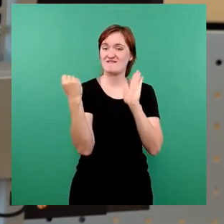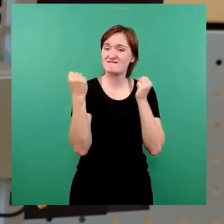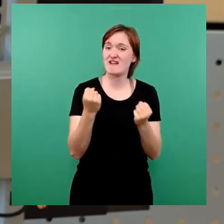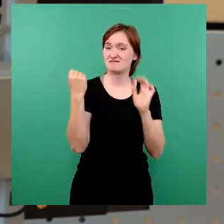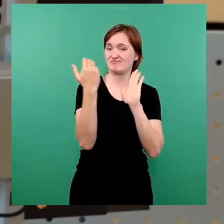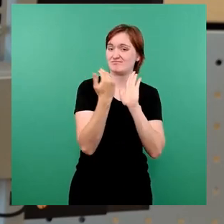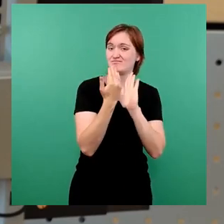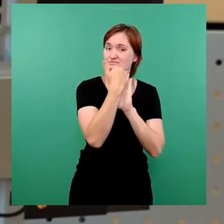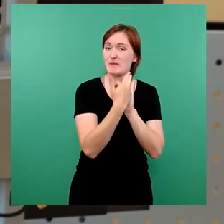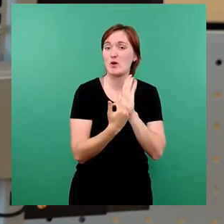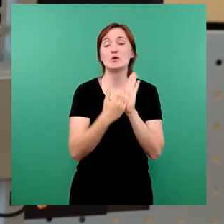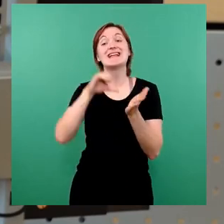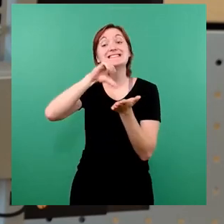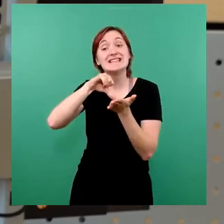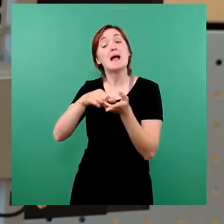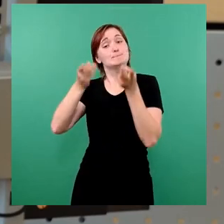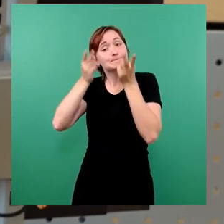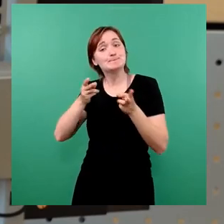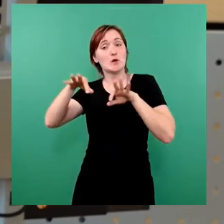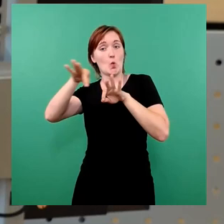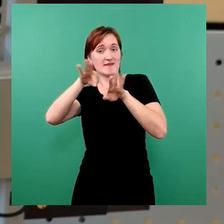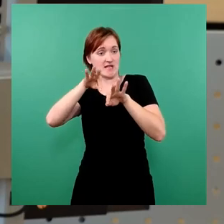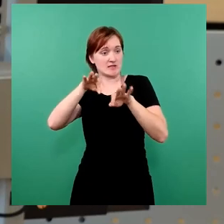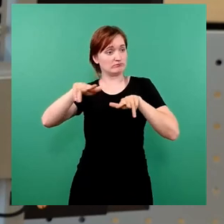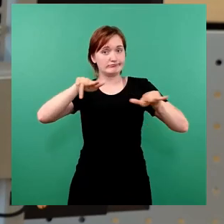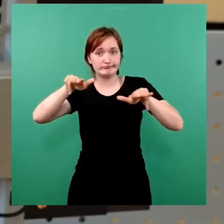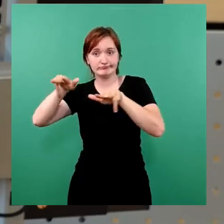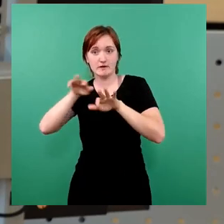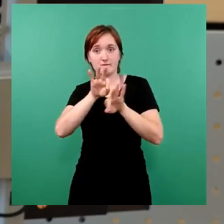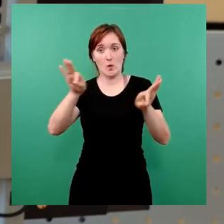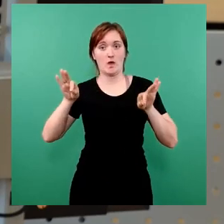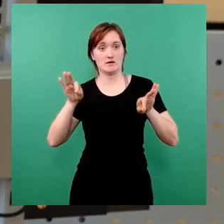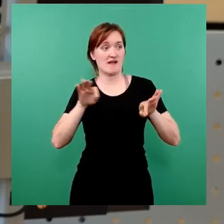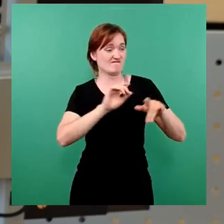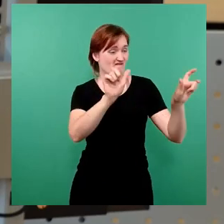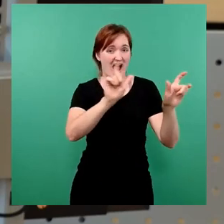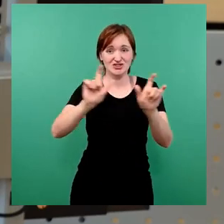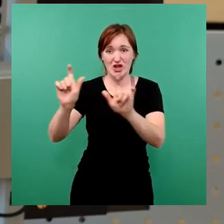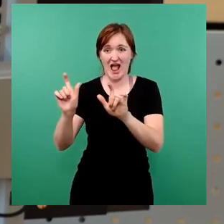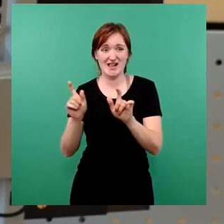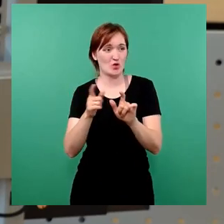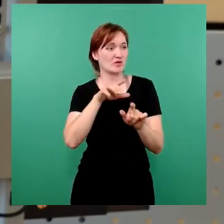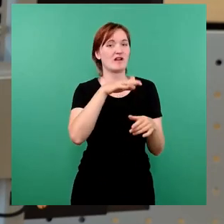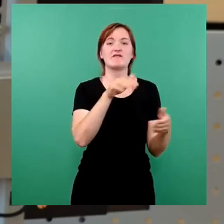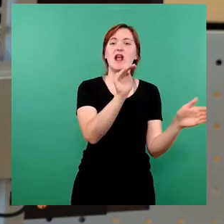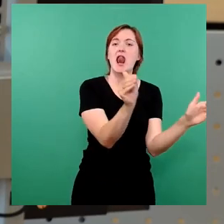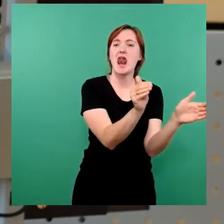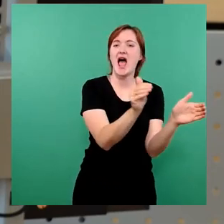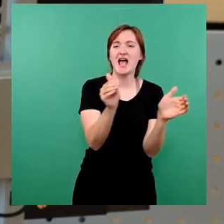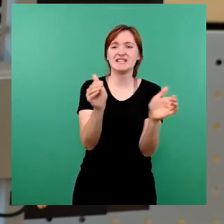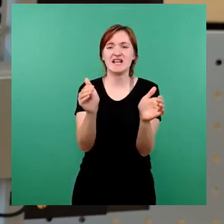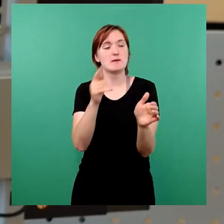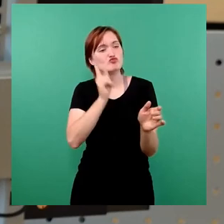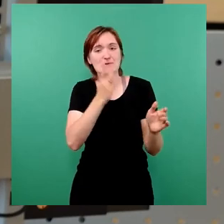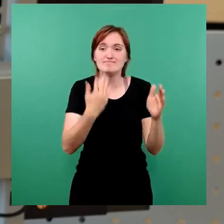die wirklich koordiniert. Es muss für die kleineren Veranstalter leichter werden. Die müssen unterstützt